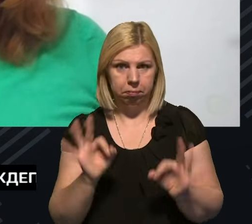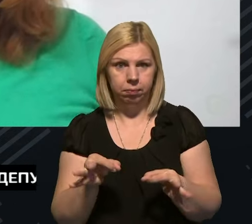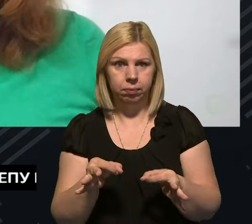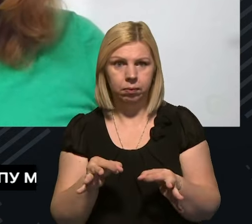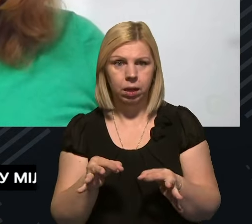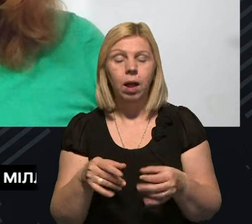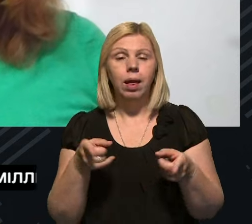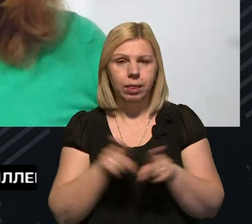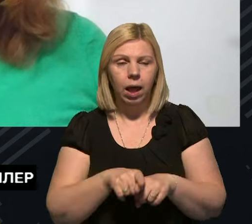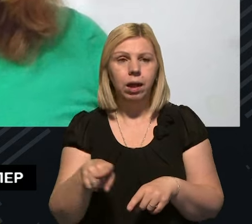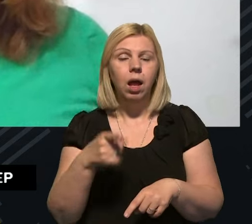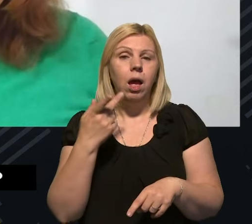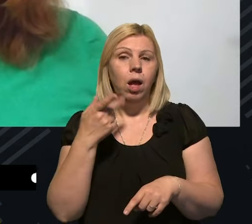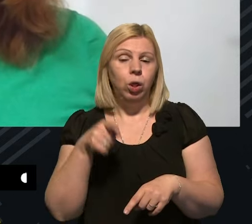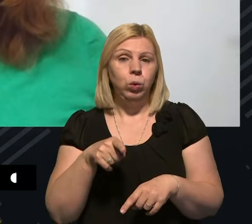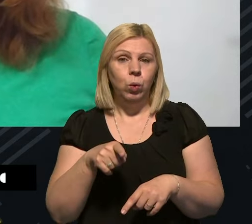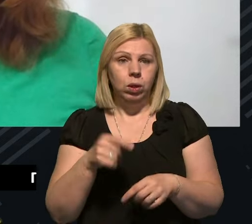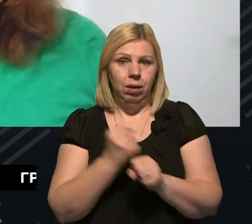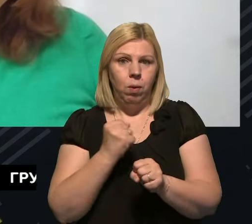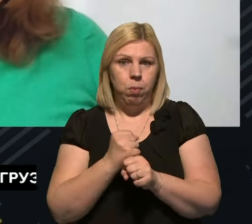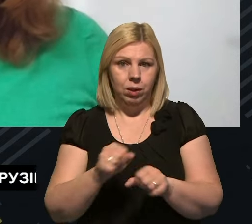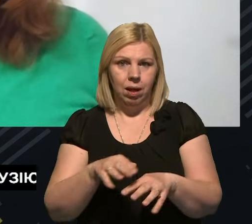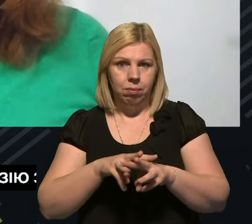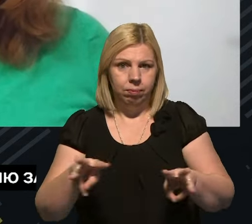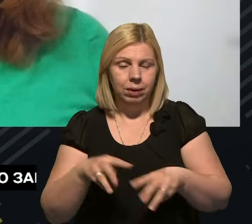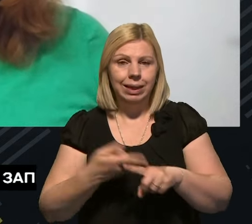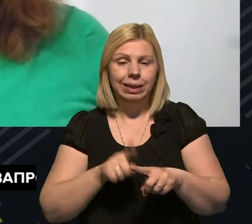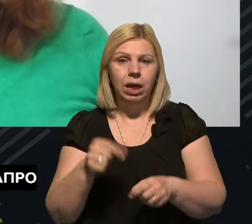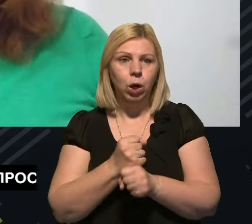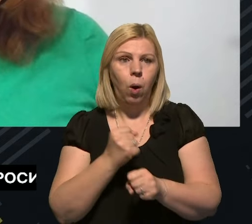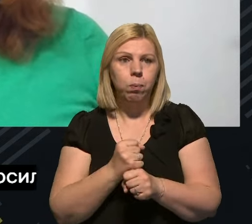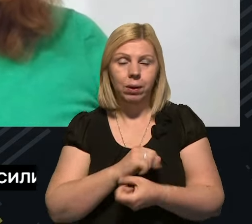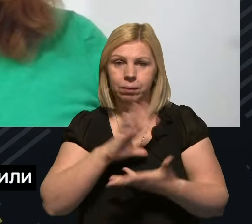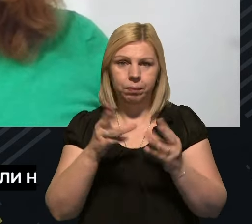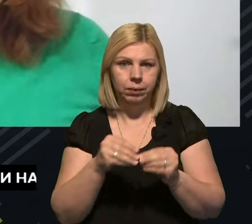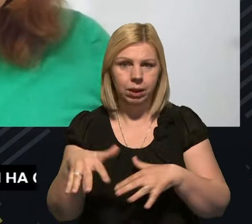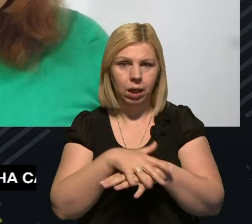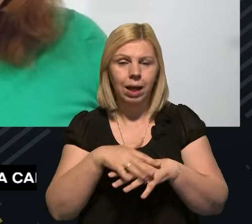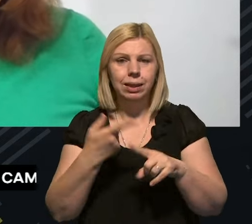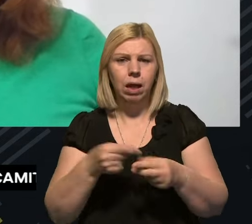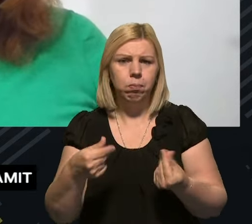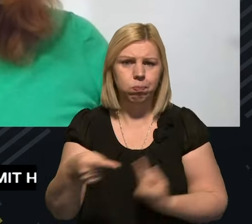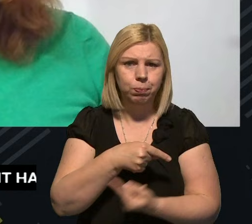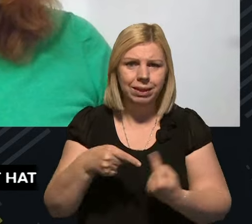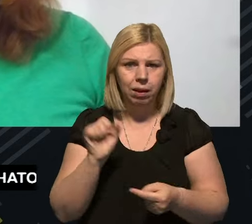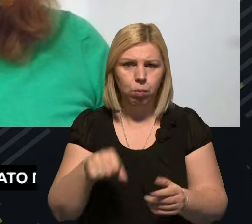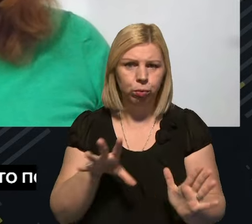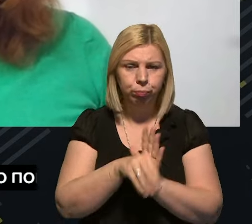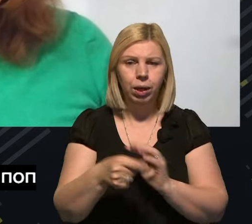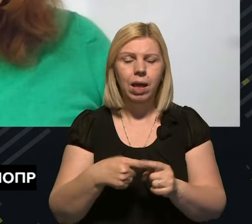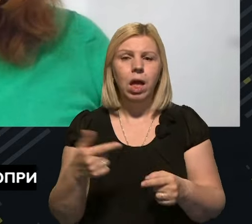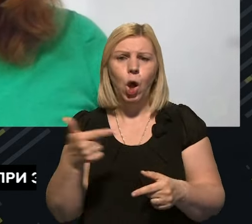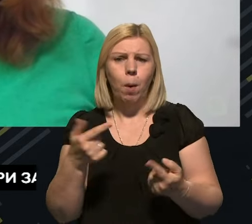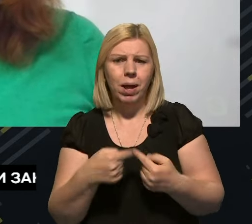Так, звичайно, що тут є робота уряду, взагалі це робота згалом суспільства, тобто це і бізнес може долучатися, організації